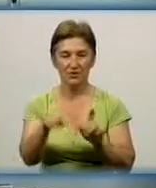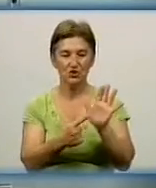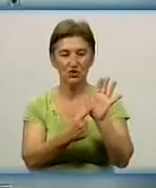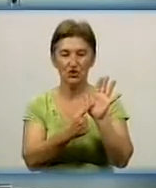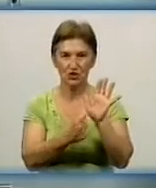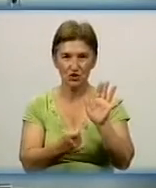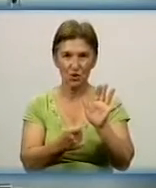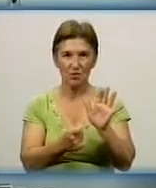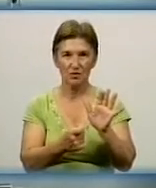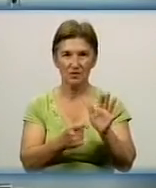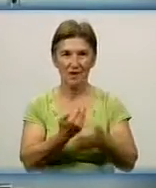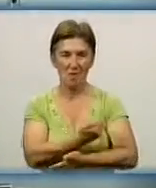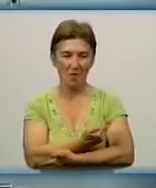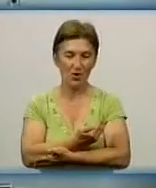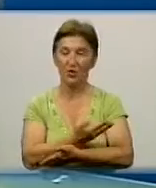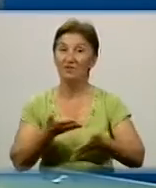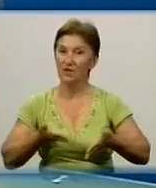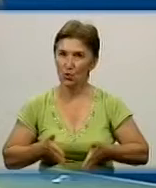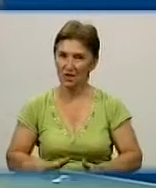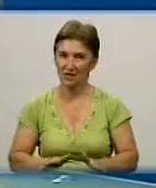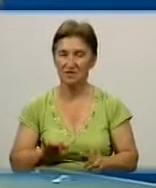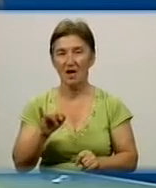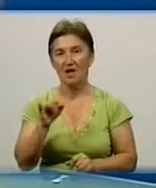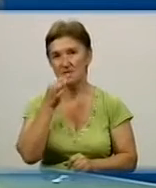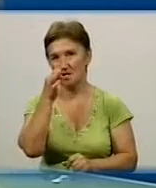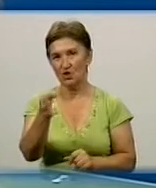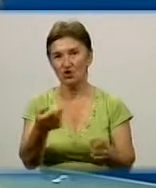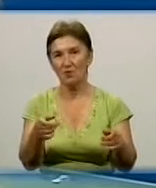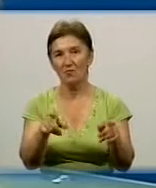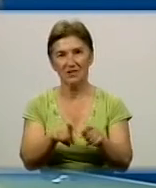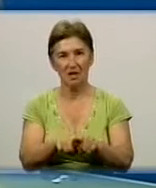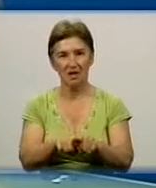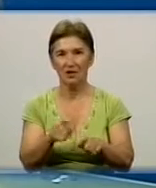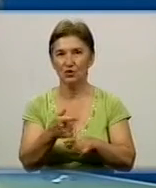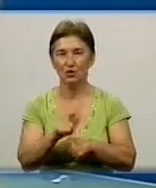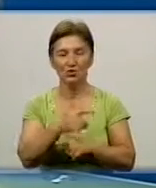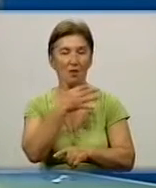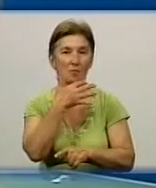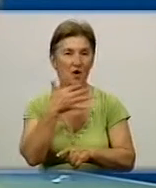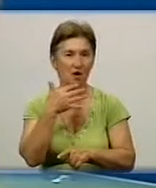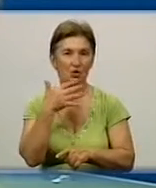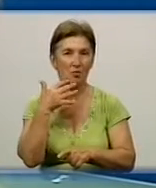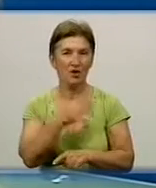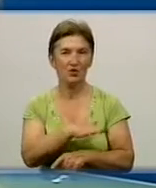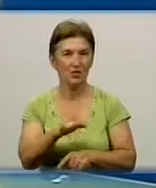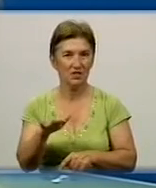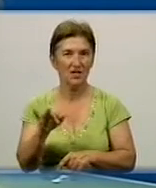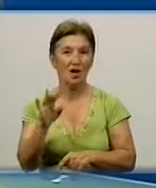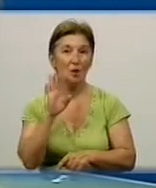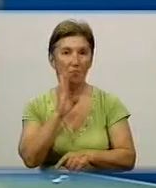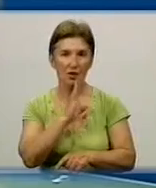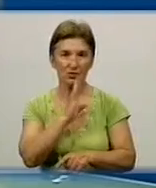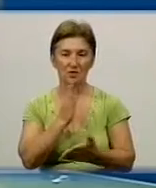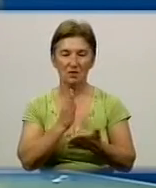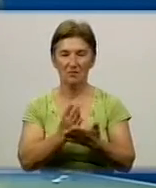малюків народилося, і, скажімо так, дуже-дуже багато дітей, і мамусь, ми б